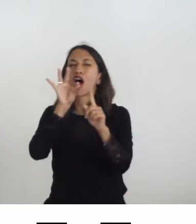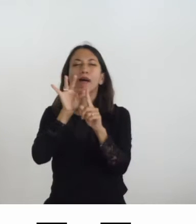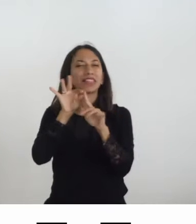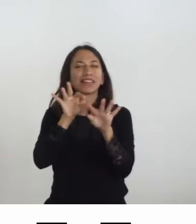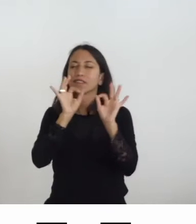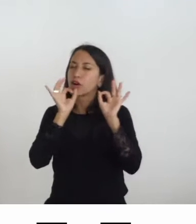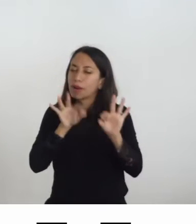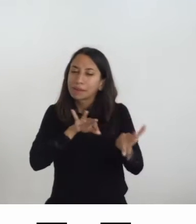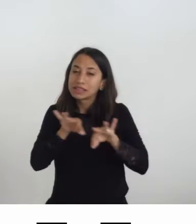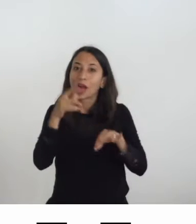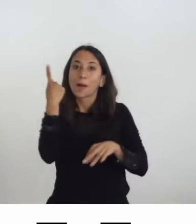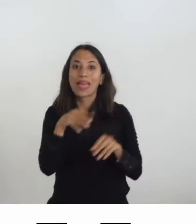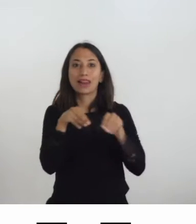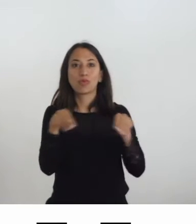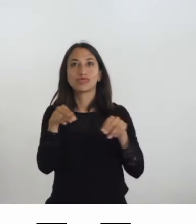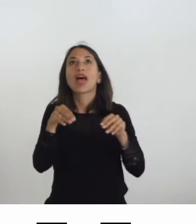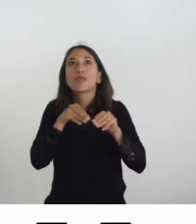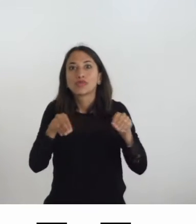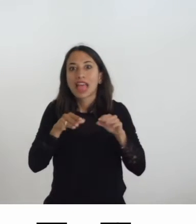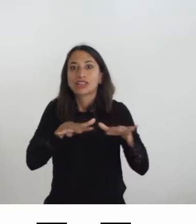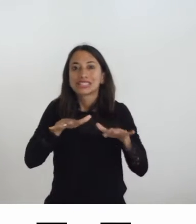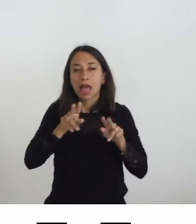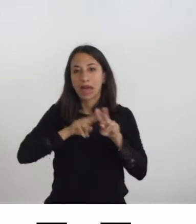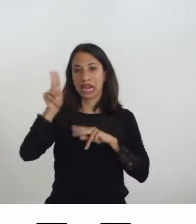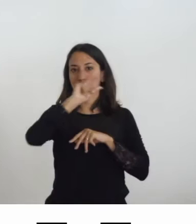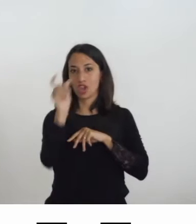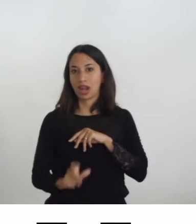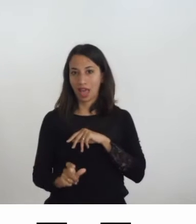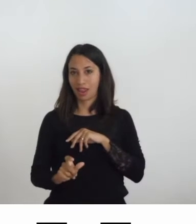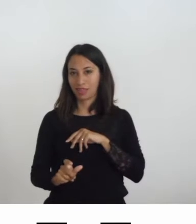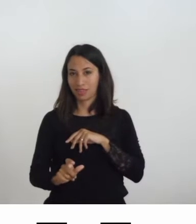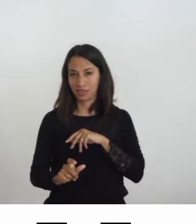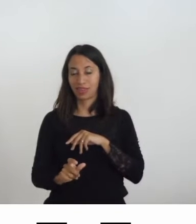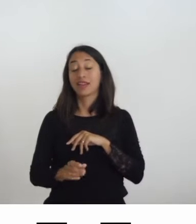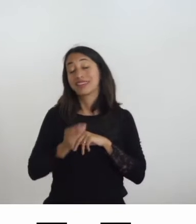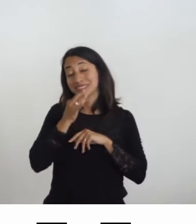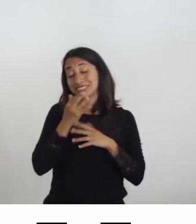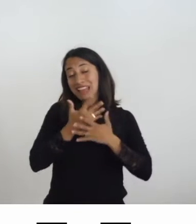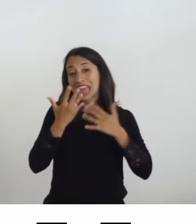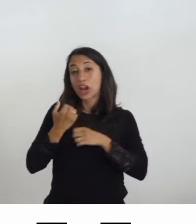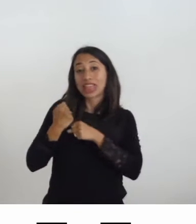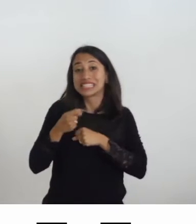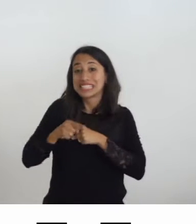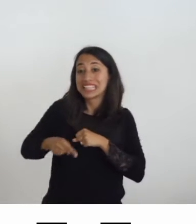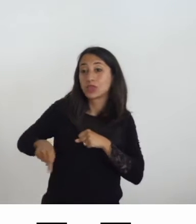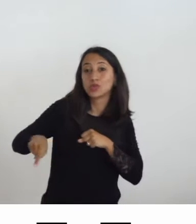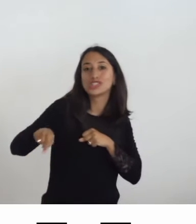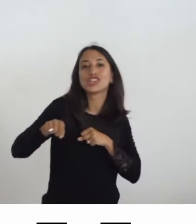del sistema museale nazionale. Quindi dal punto di vista istituzionale diciamo che